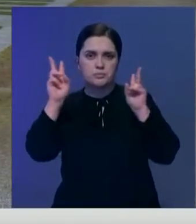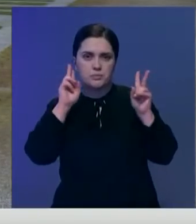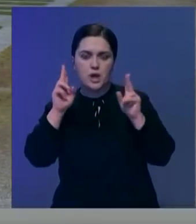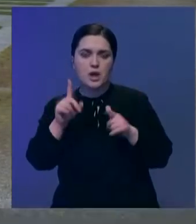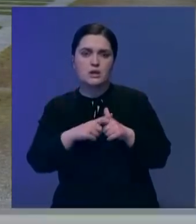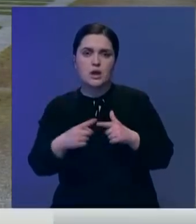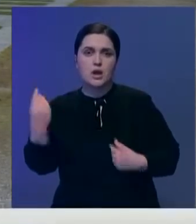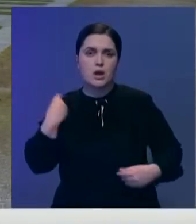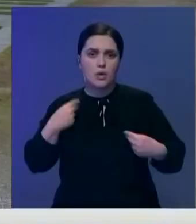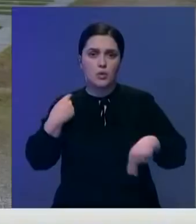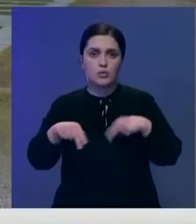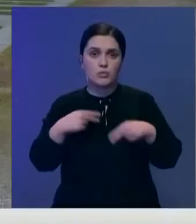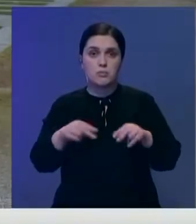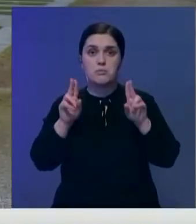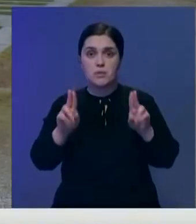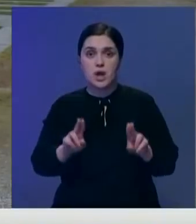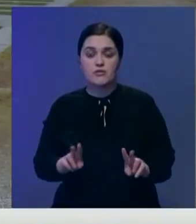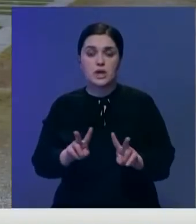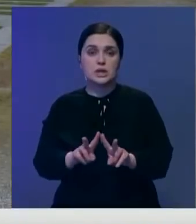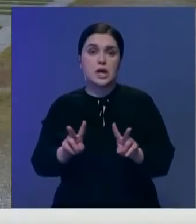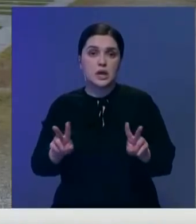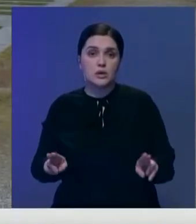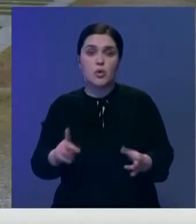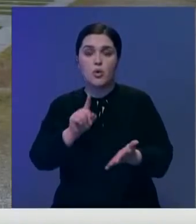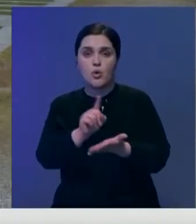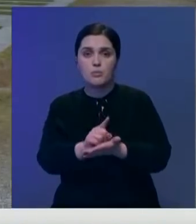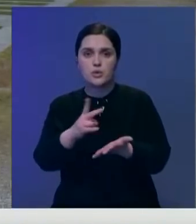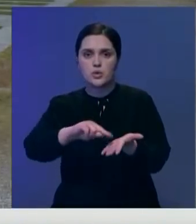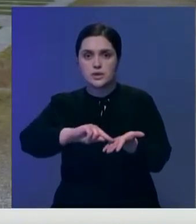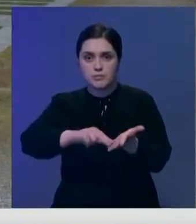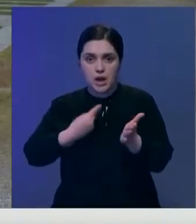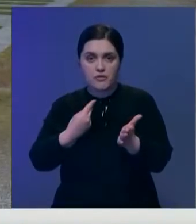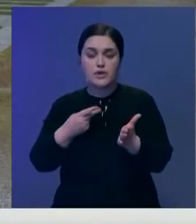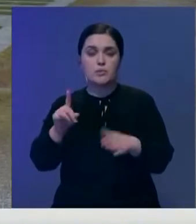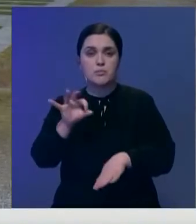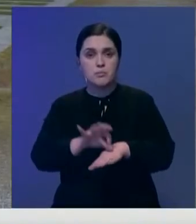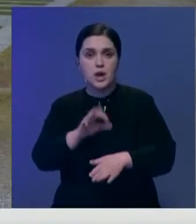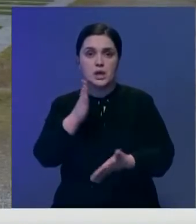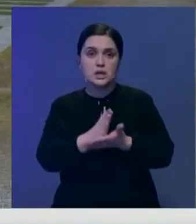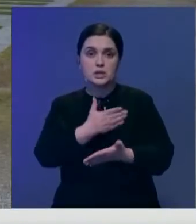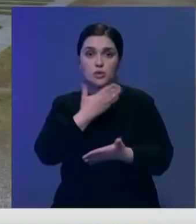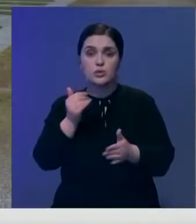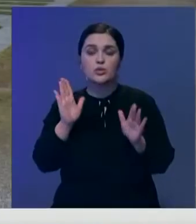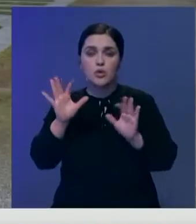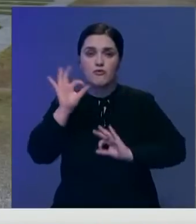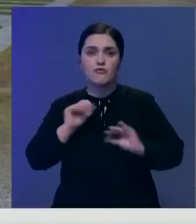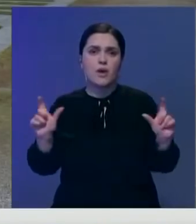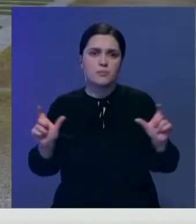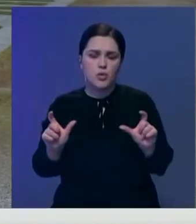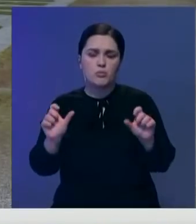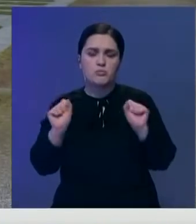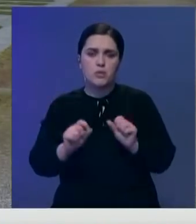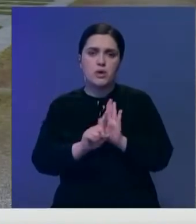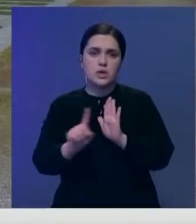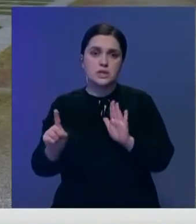обновить гардероб, правила такие же. Иметь отрицательный результат. Только в аптеках и супермаркетах все по-старому.